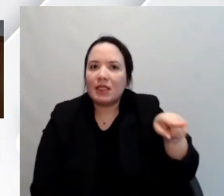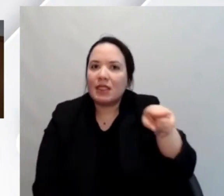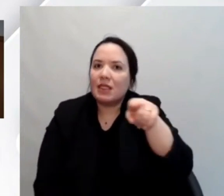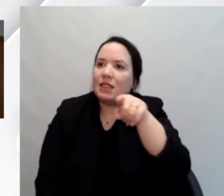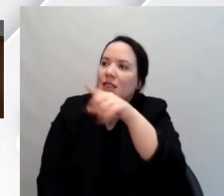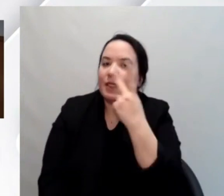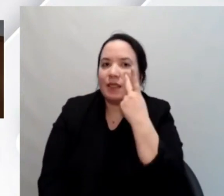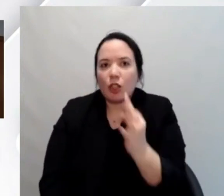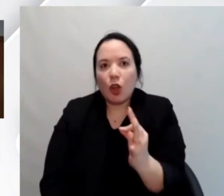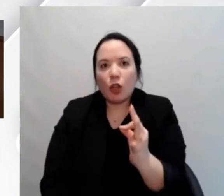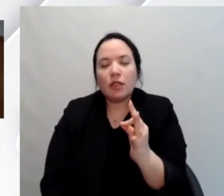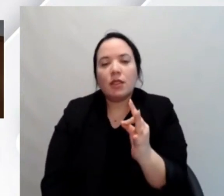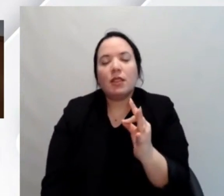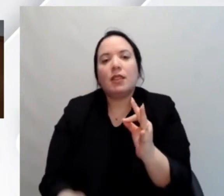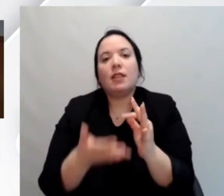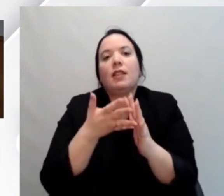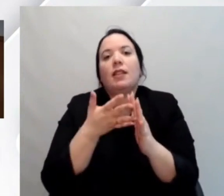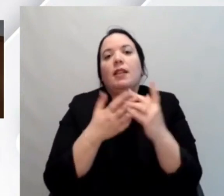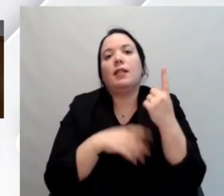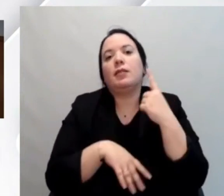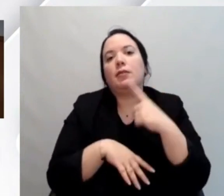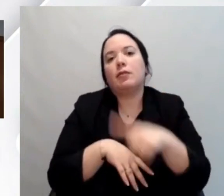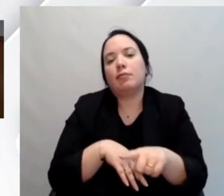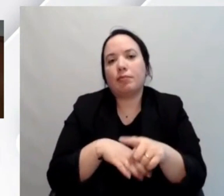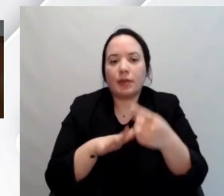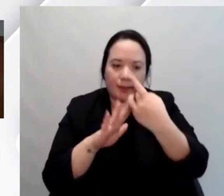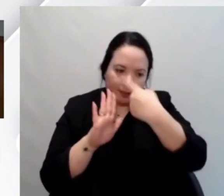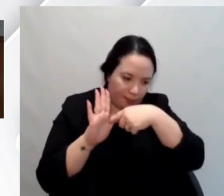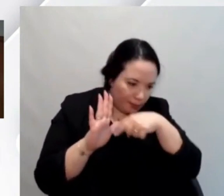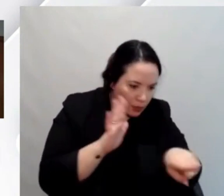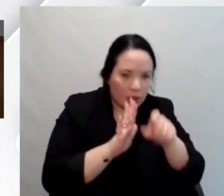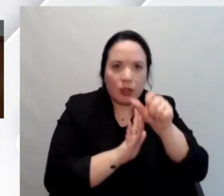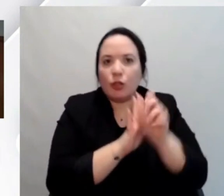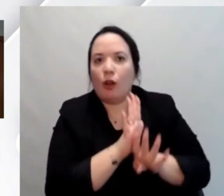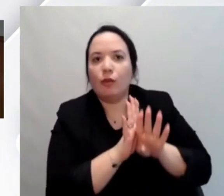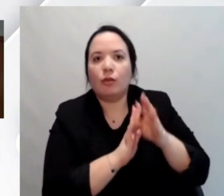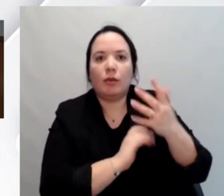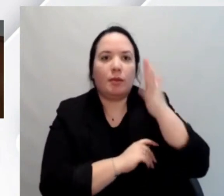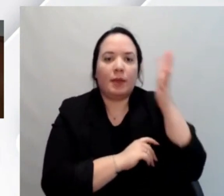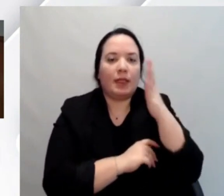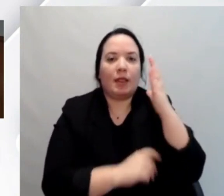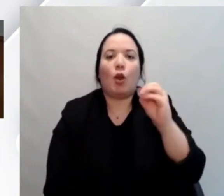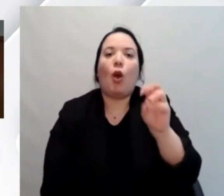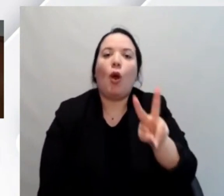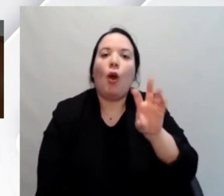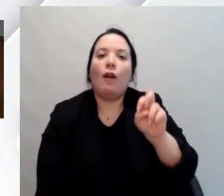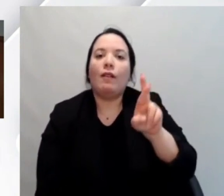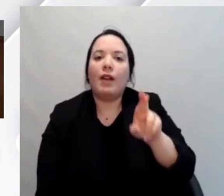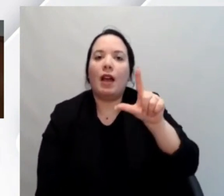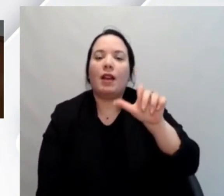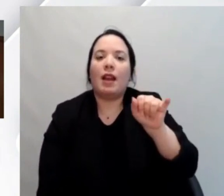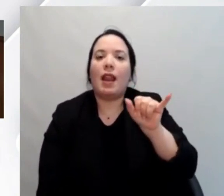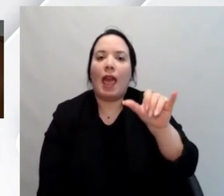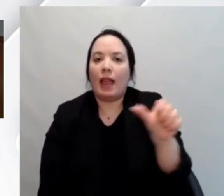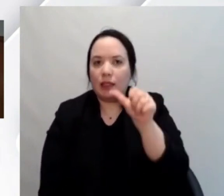allora poi ci si rivolge a strumenti software tipo appunto gli overlays che sono gli